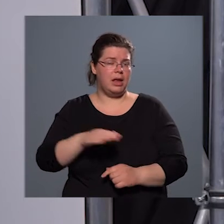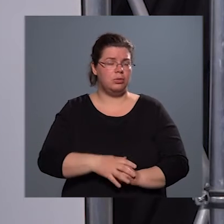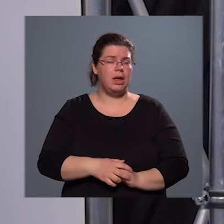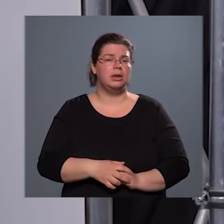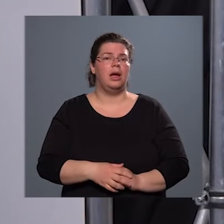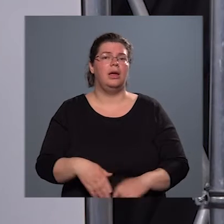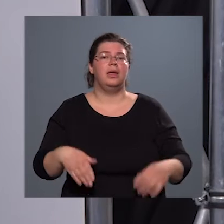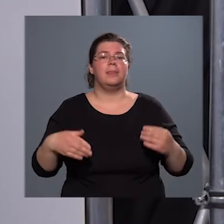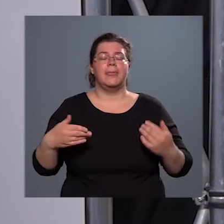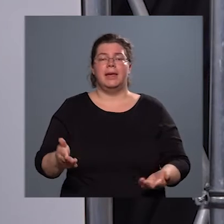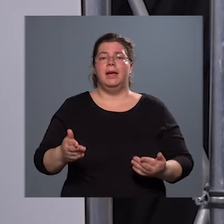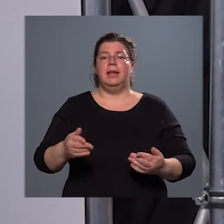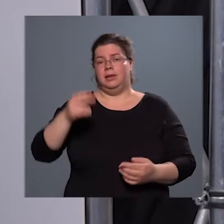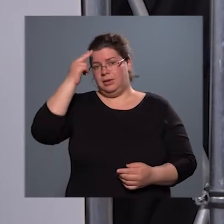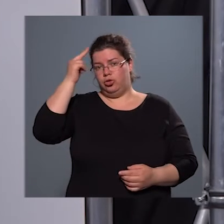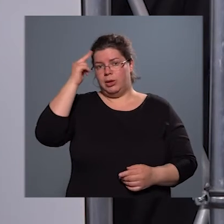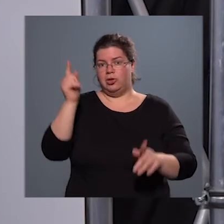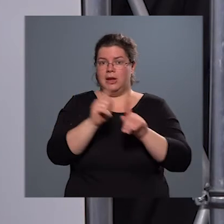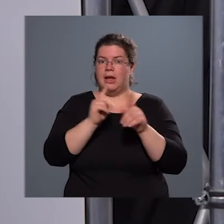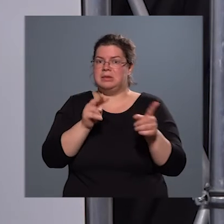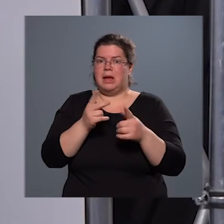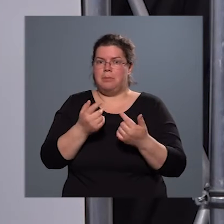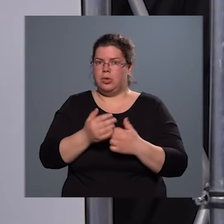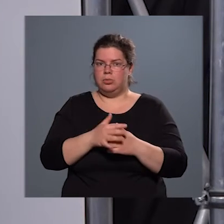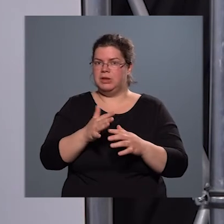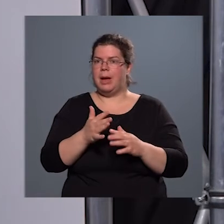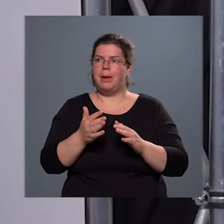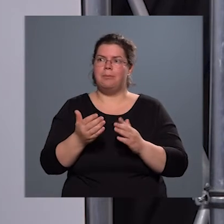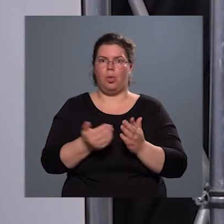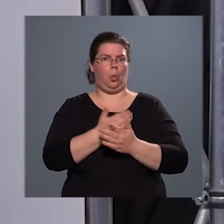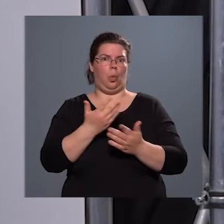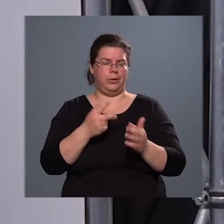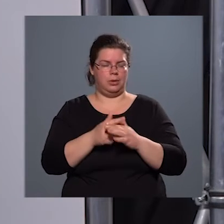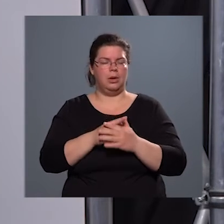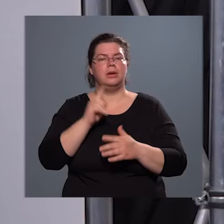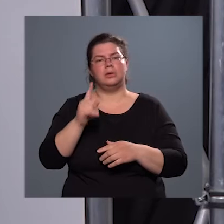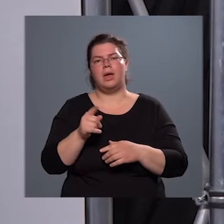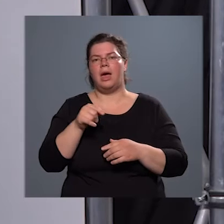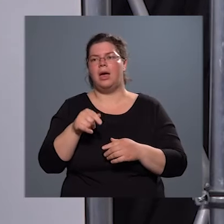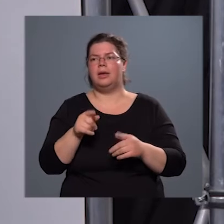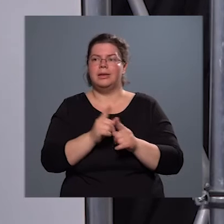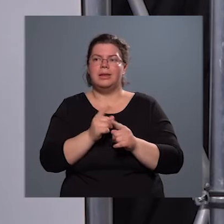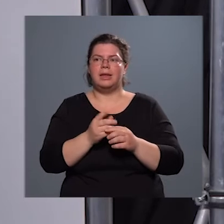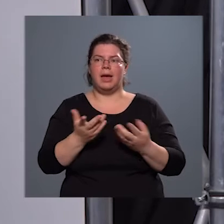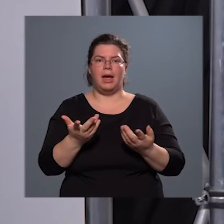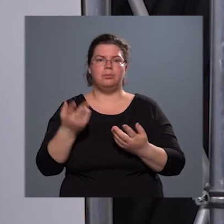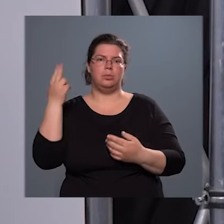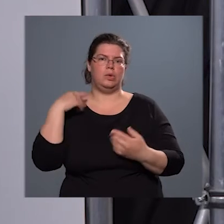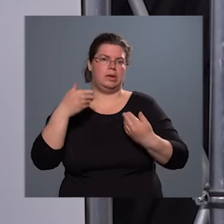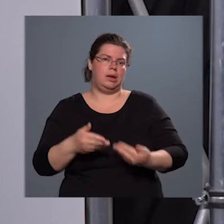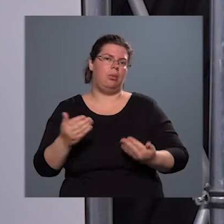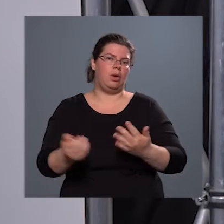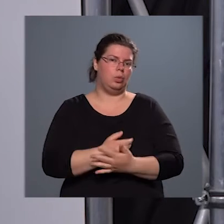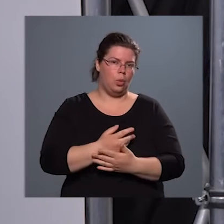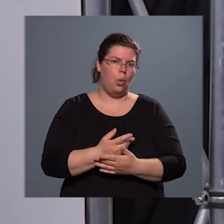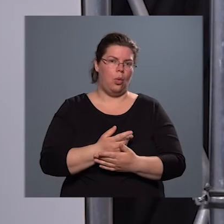tehát az ismertség ez ilyen szempontból nem feltétlenül újkeletű, de ebbéli minőségemben mindenképpen újkeletű, tehát